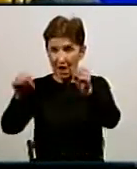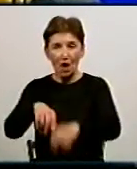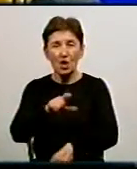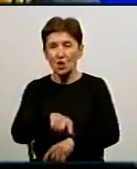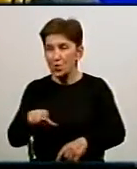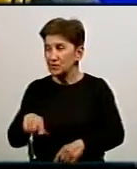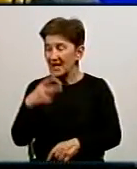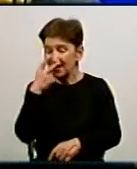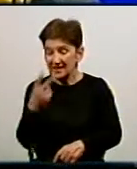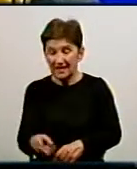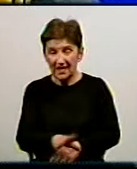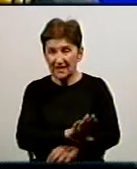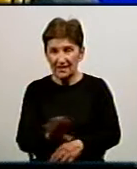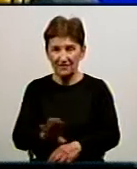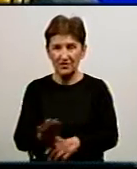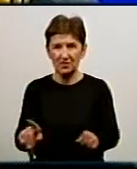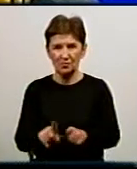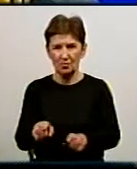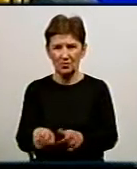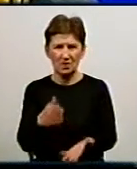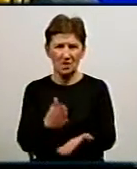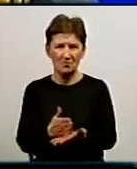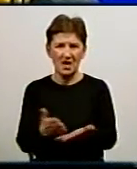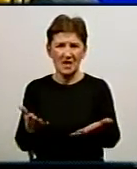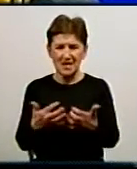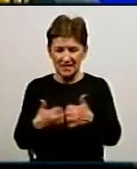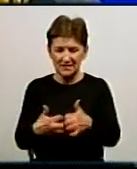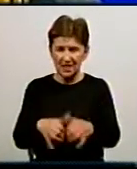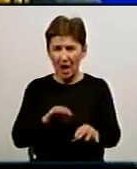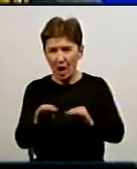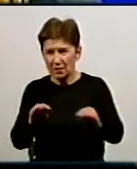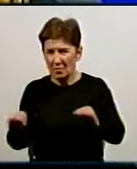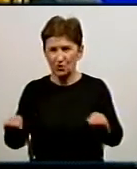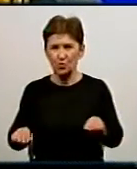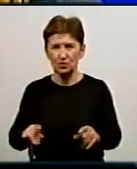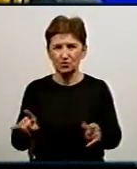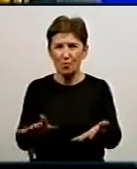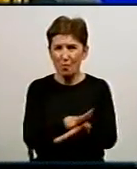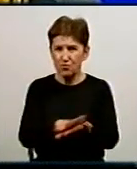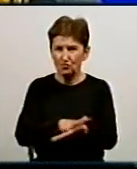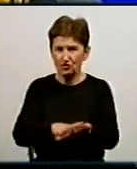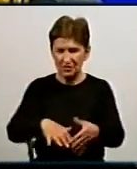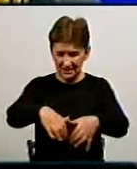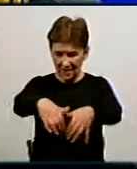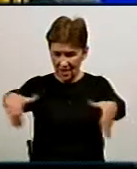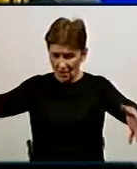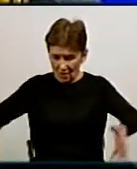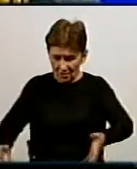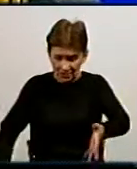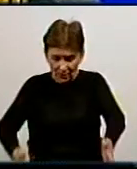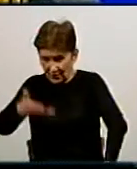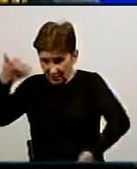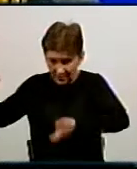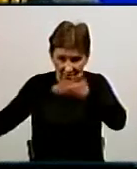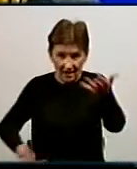уваги, не дивляться, що це, там заходить якась арматура, що необхідна буде для того, щоб почистити колоді. Часом треба день потрати цілий, розумієте?